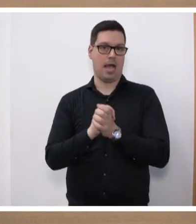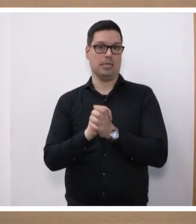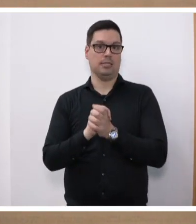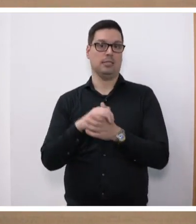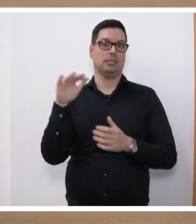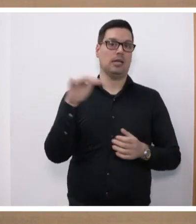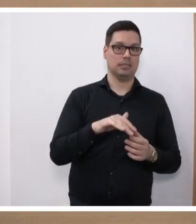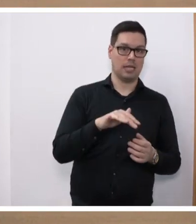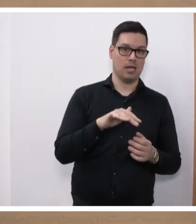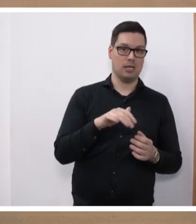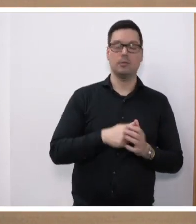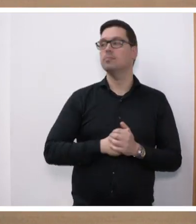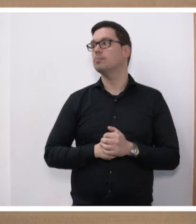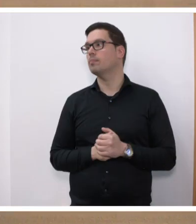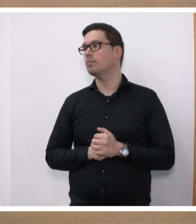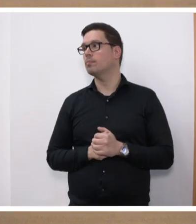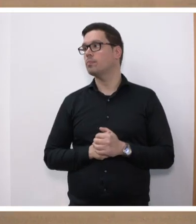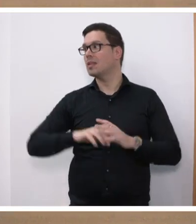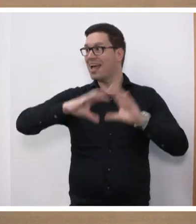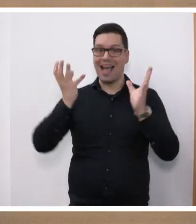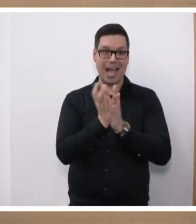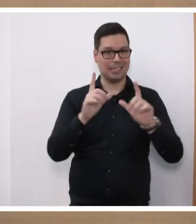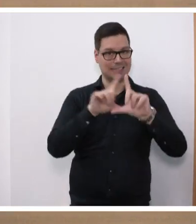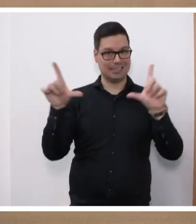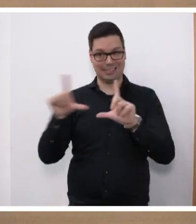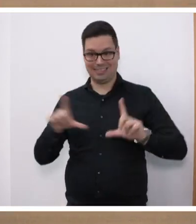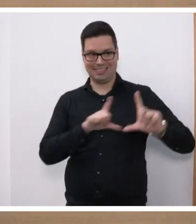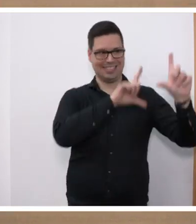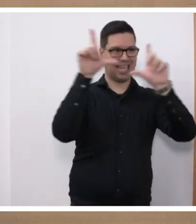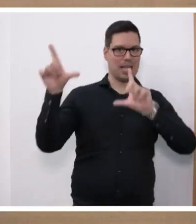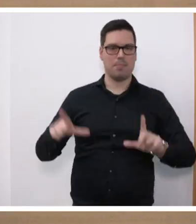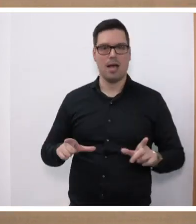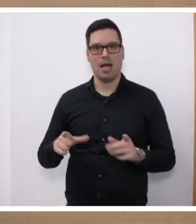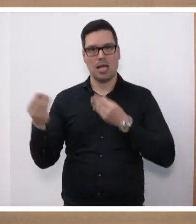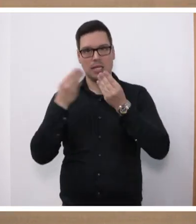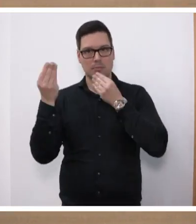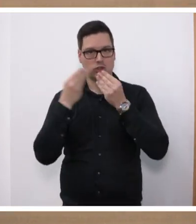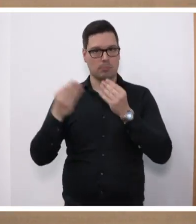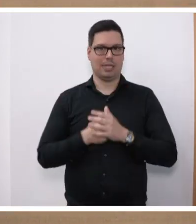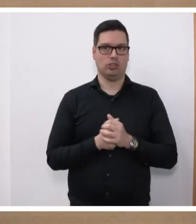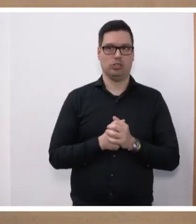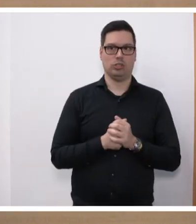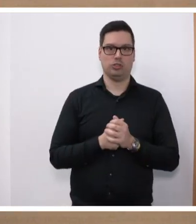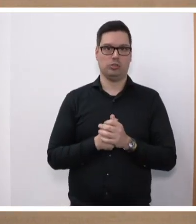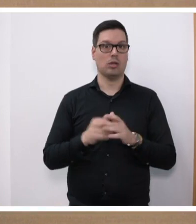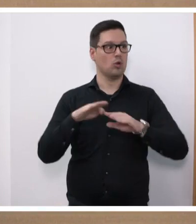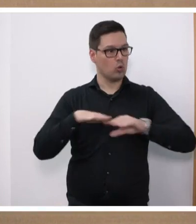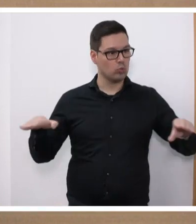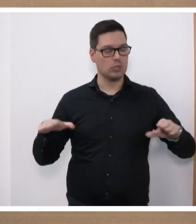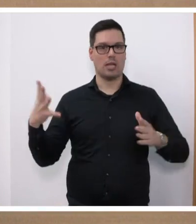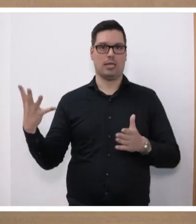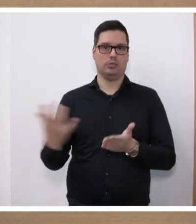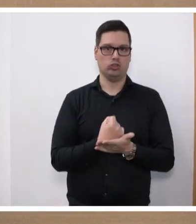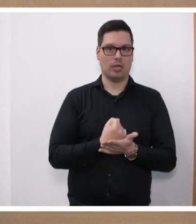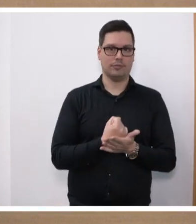die Anschlüsse über Benelux herzustellen. Das sind alles Themen, über die wir hier reden. Und das geht darum, hier die Grundlage zu schaffen für eine